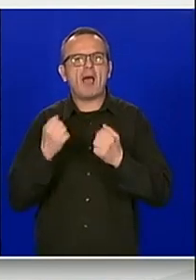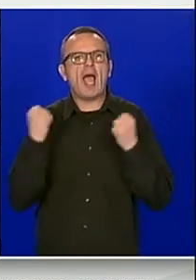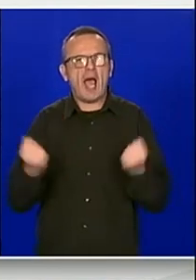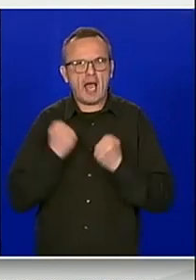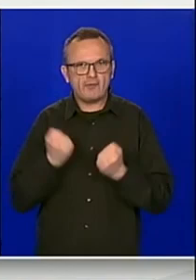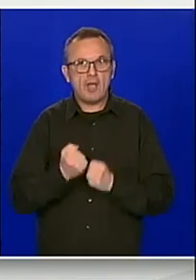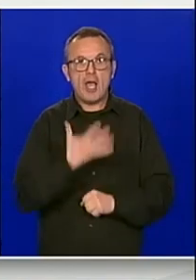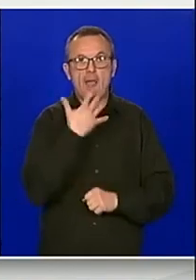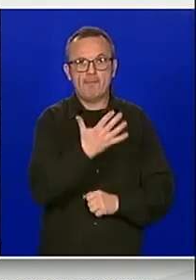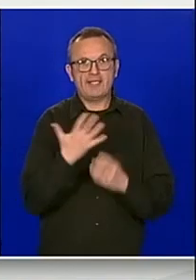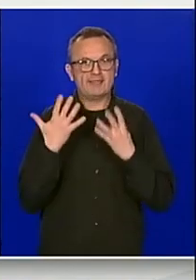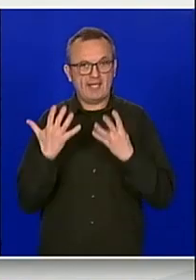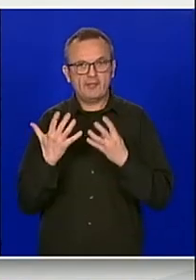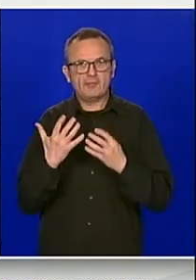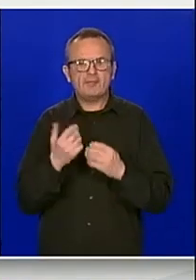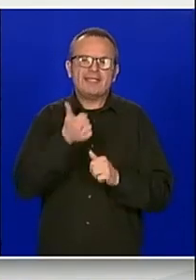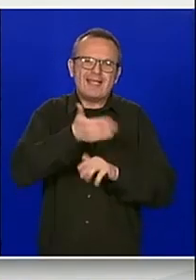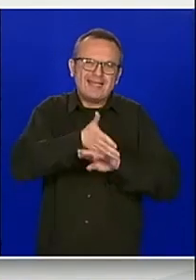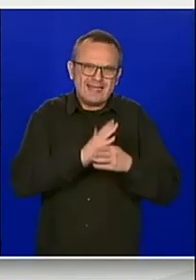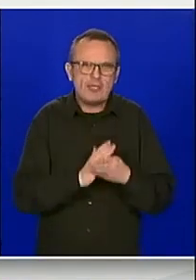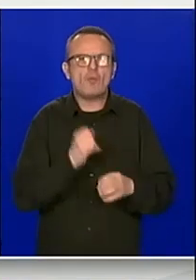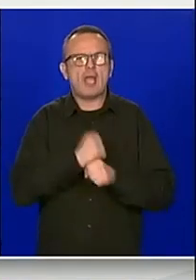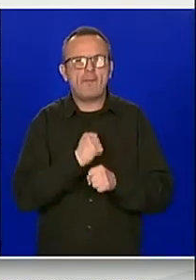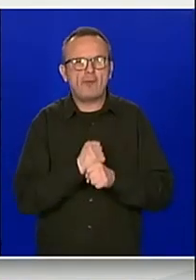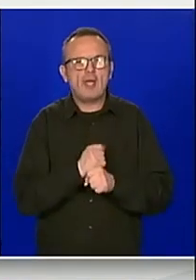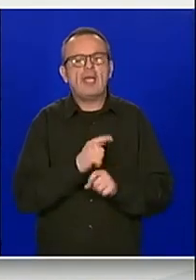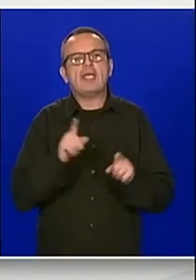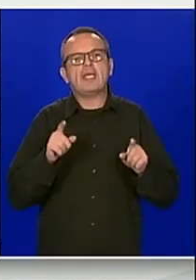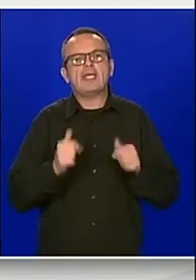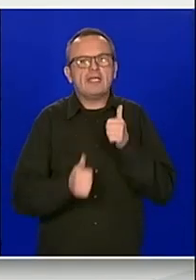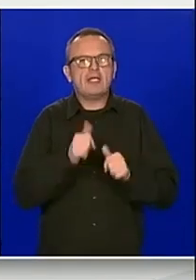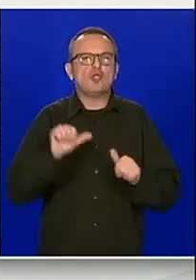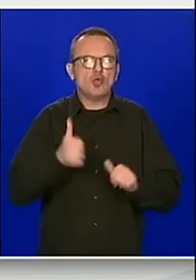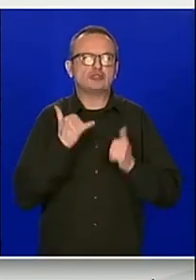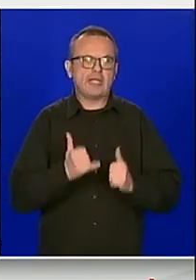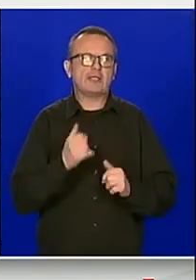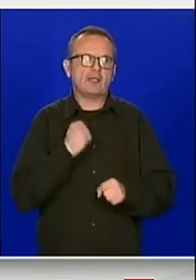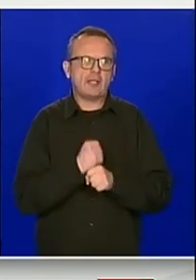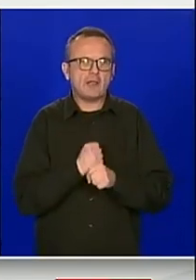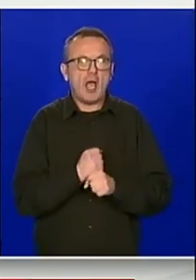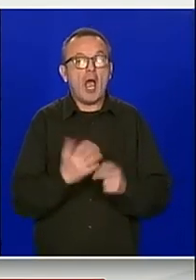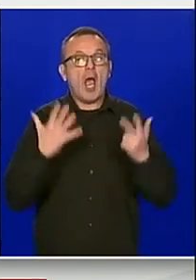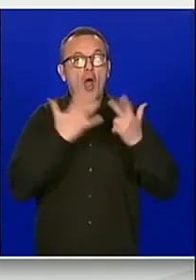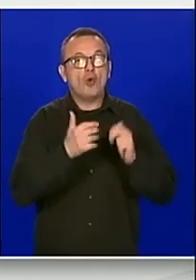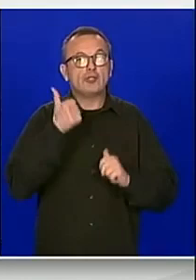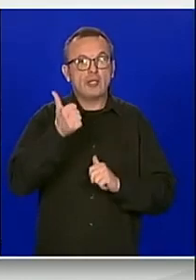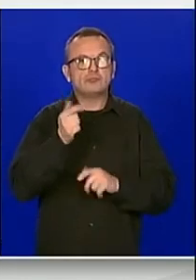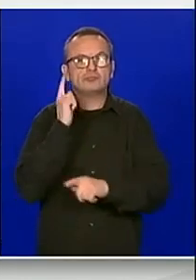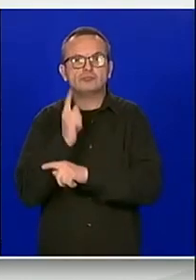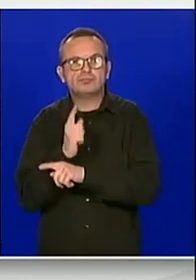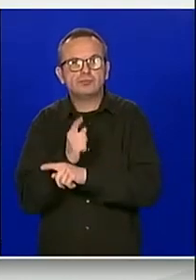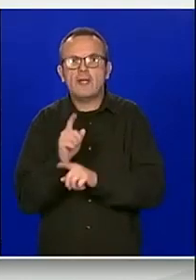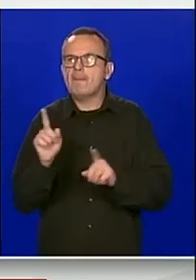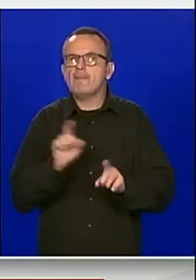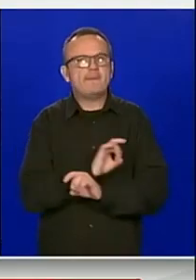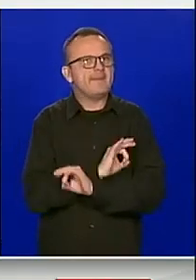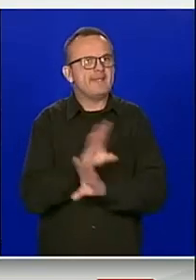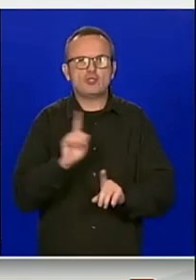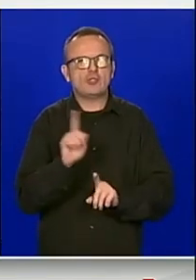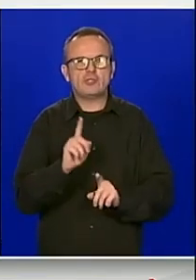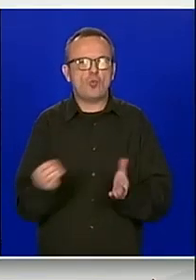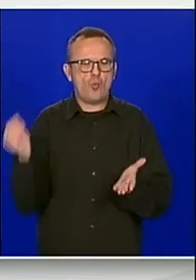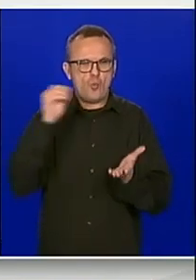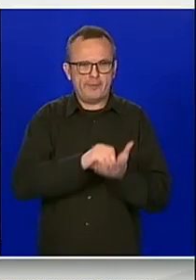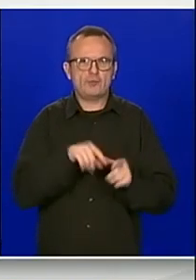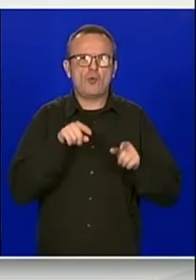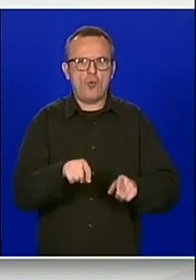mjera dijelomično provedeno ili je njihova provedba u tijeku, a 82 mjere nisu provedene, odnosno provođene u ovom izvještajnom